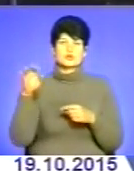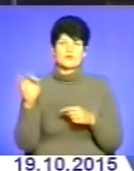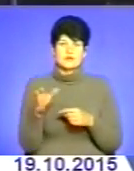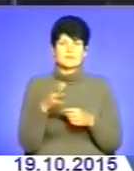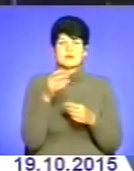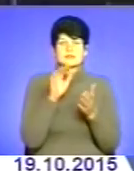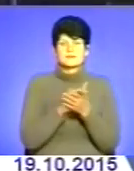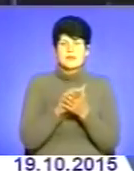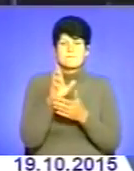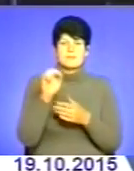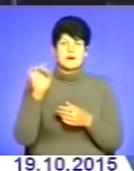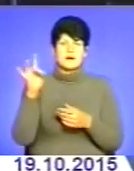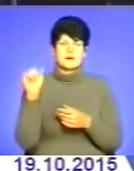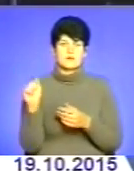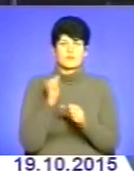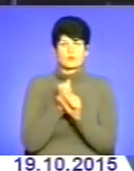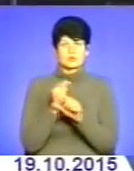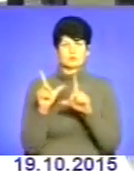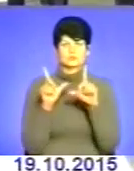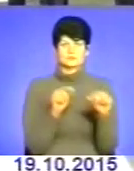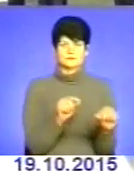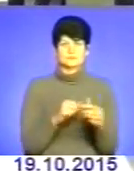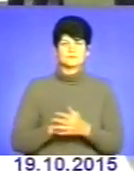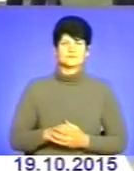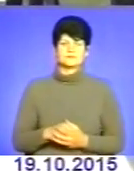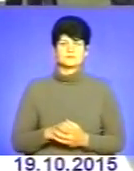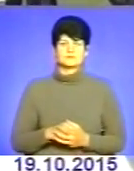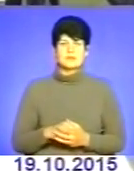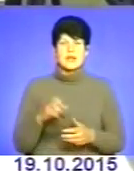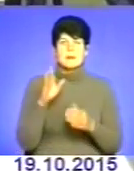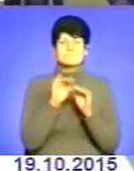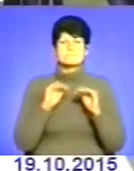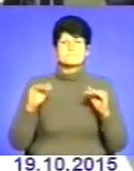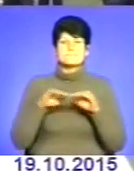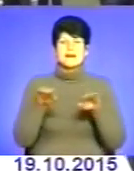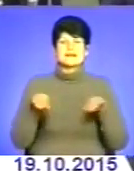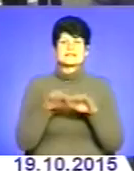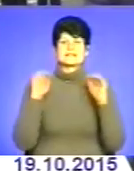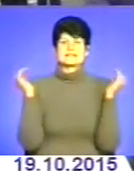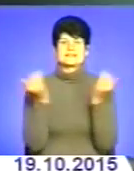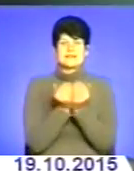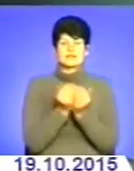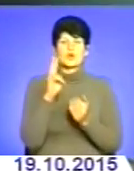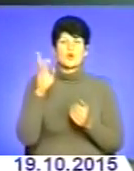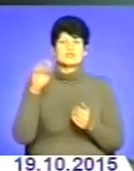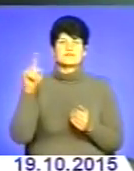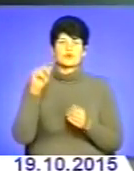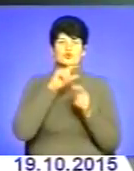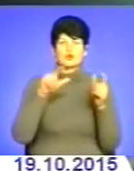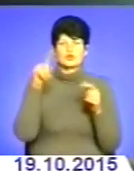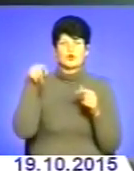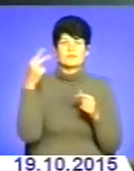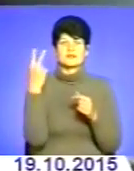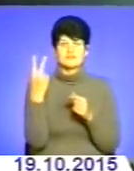робочої поїздки Детальніше у сюжеті Басейн Козівської загальноосвітньої школи номер 2 – один з типових